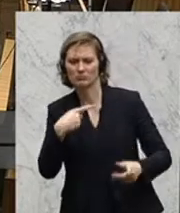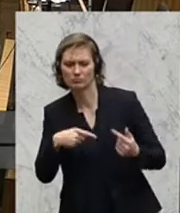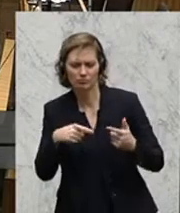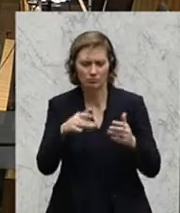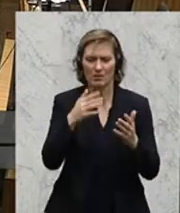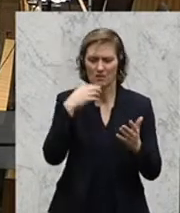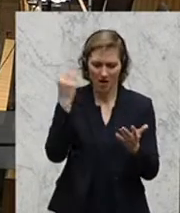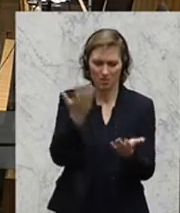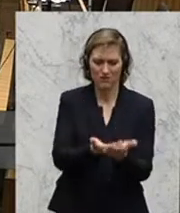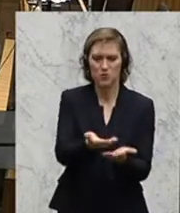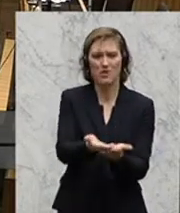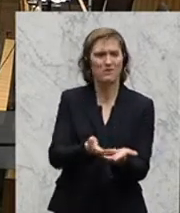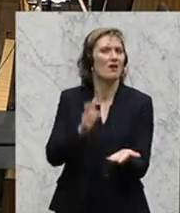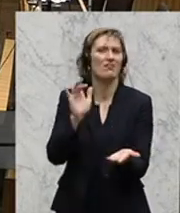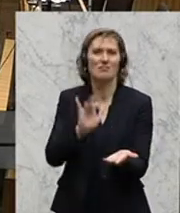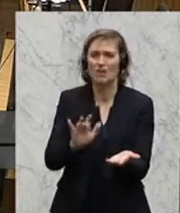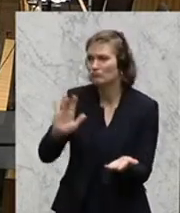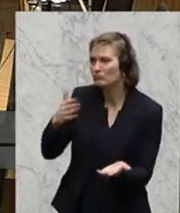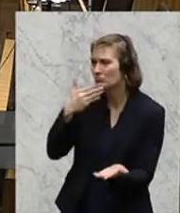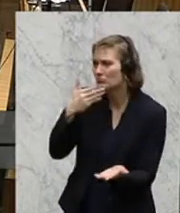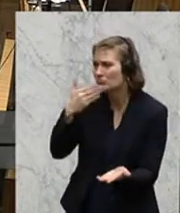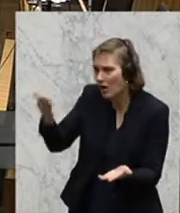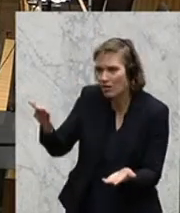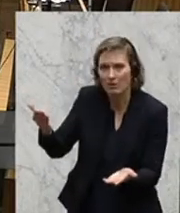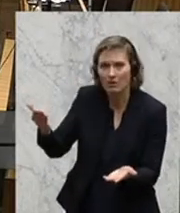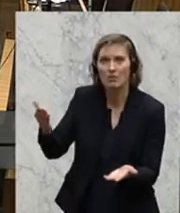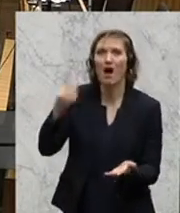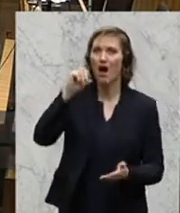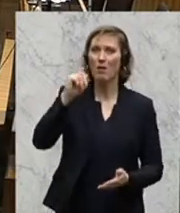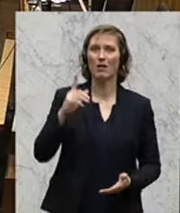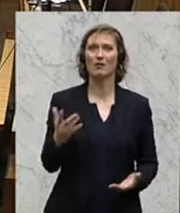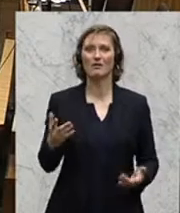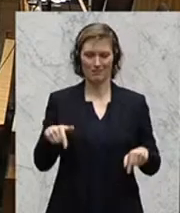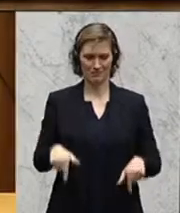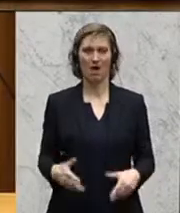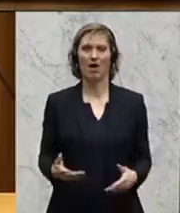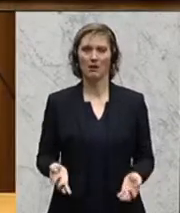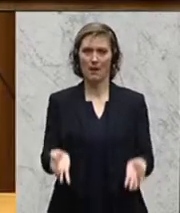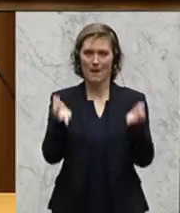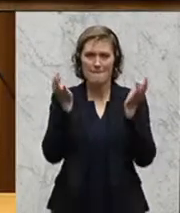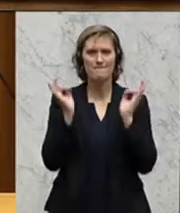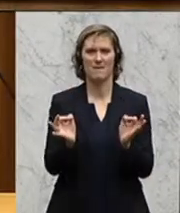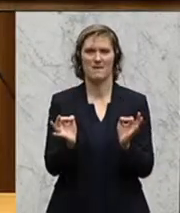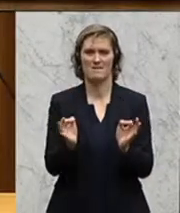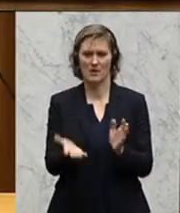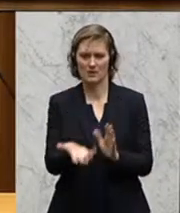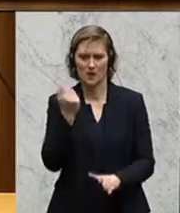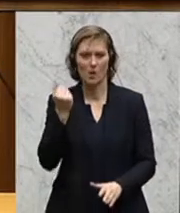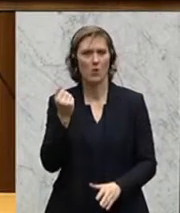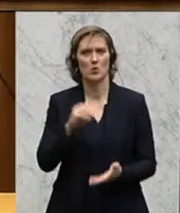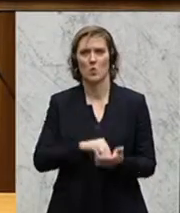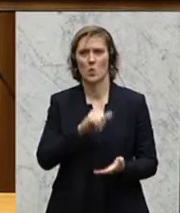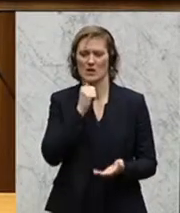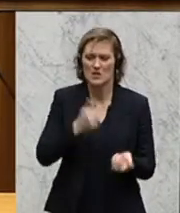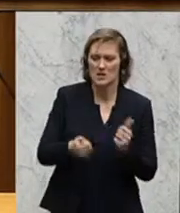einem gegenständlichen Entwurf auch schon finden. Danke sagen. Aber wir haben noch nicht das Optimale herausgeholt, um wirklich dann